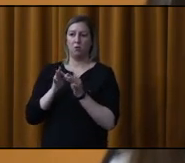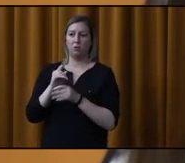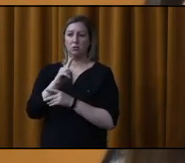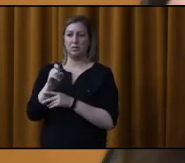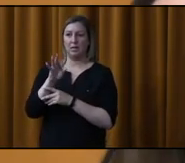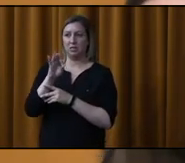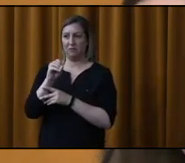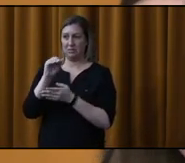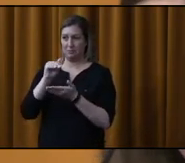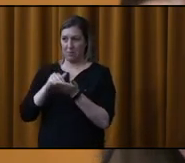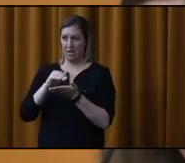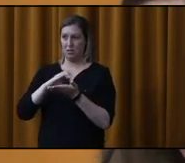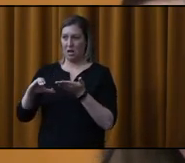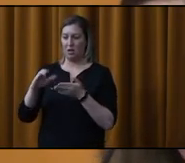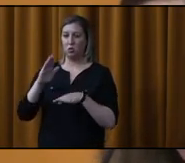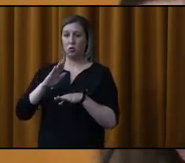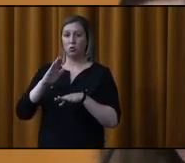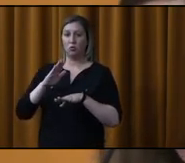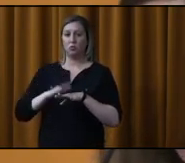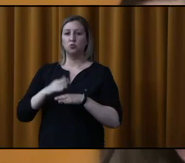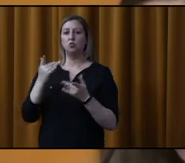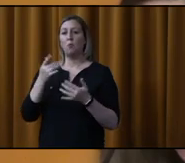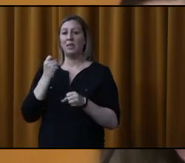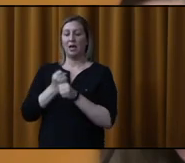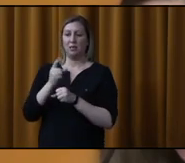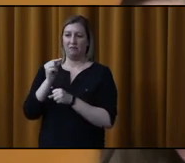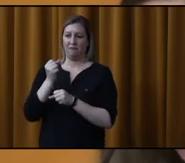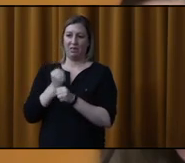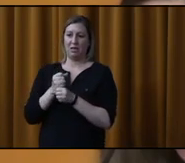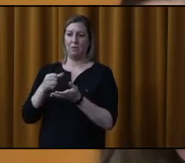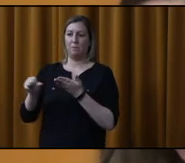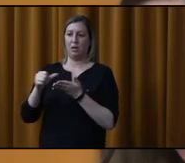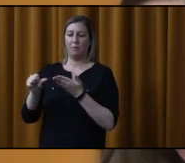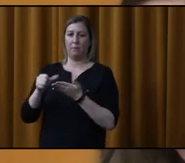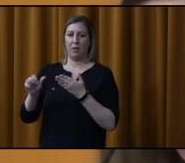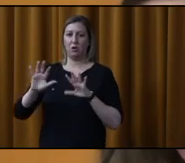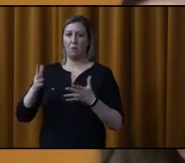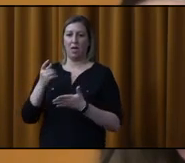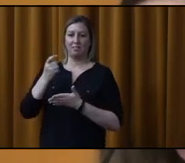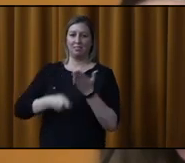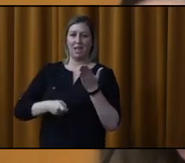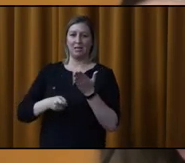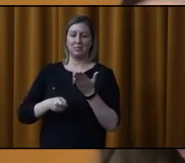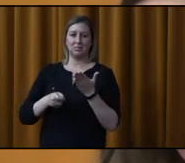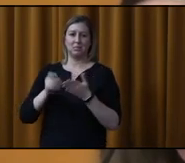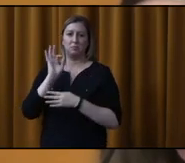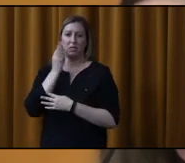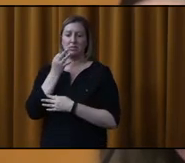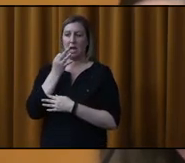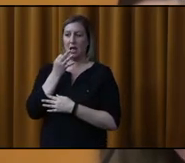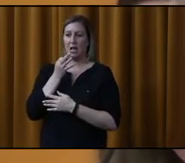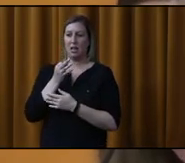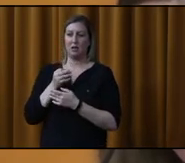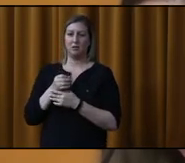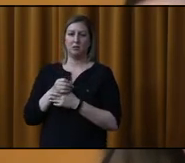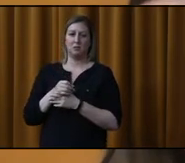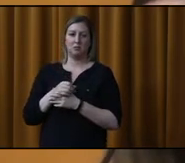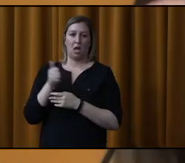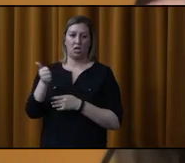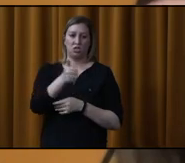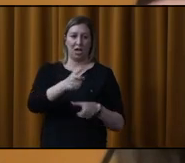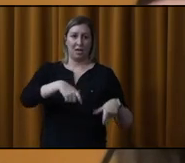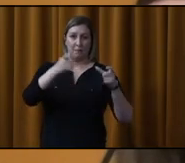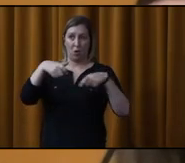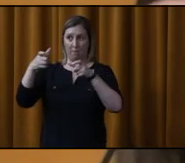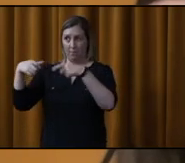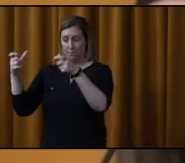190 000 $ sur 20 ans, le mode de paiement, une taxe foncière spéciale imposée à tous les immeubles